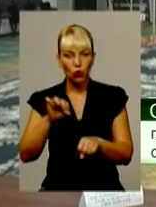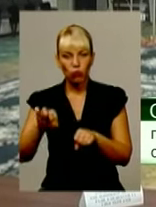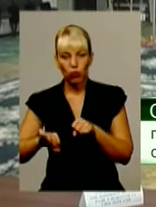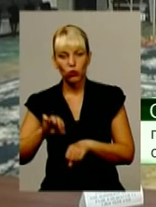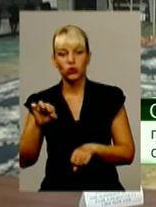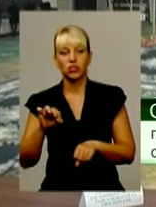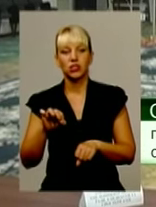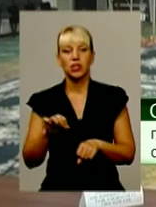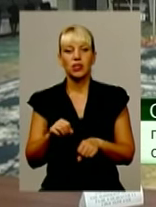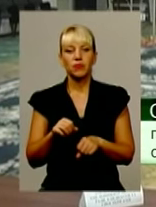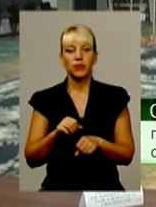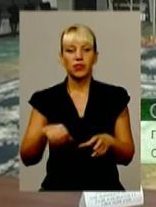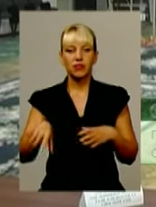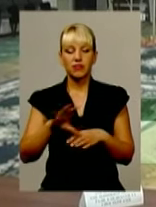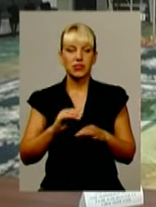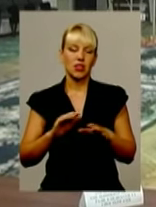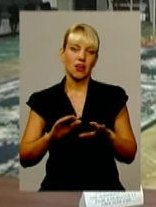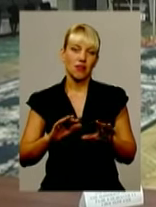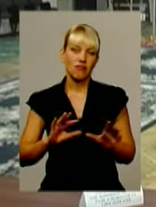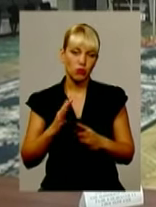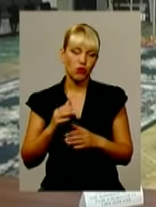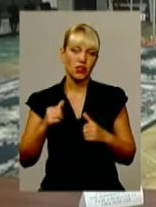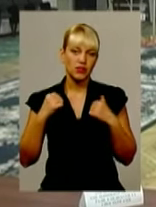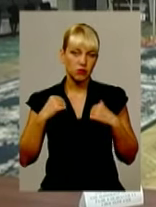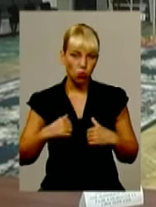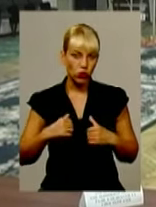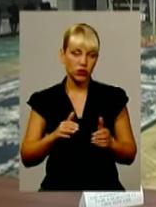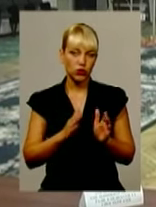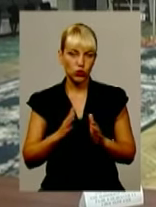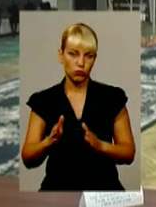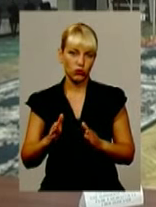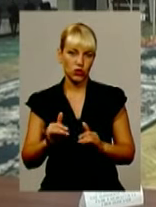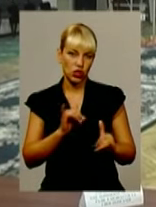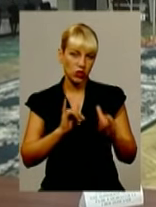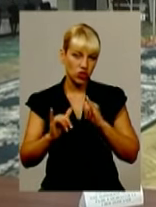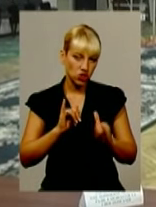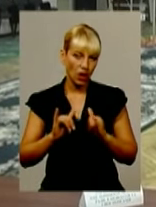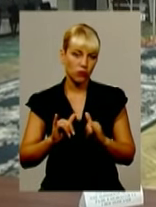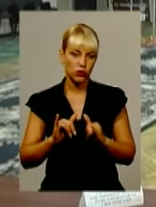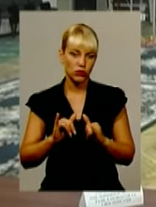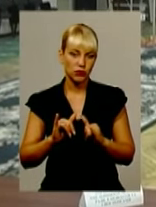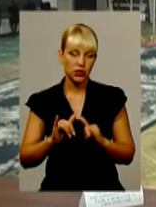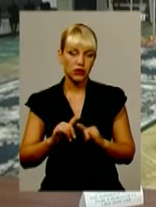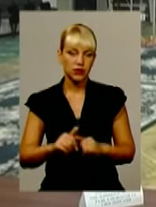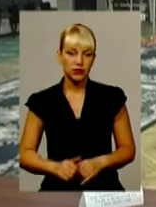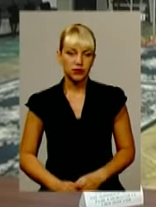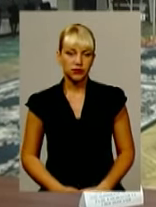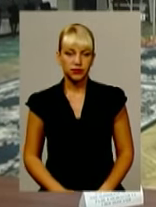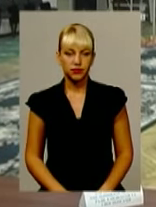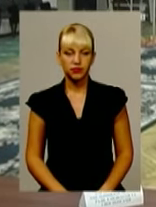принаймні. Відбувається все в такому спокійному режимі, доволі чебно. Між собою ведуть сторони по обиді